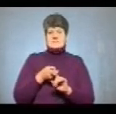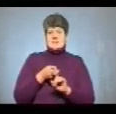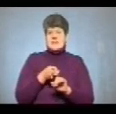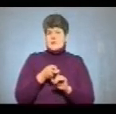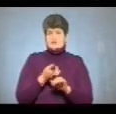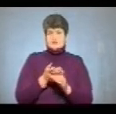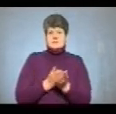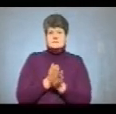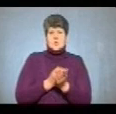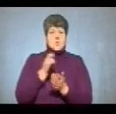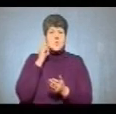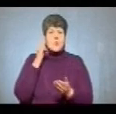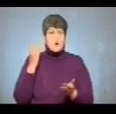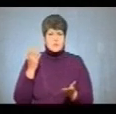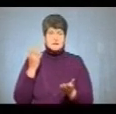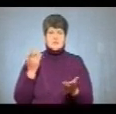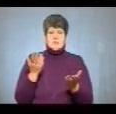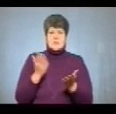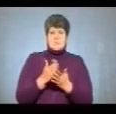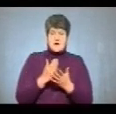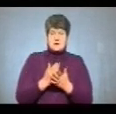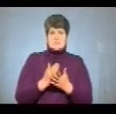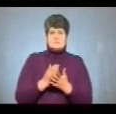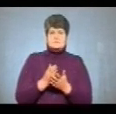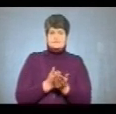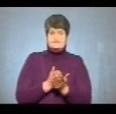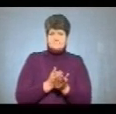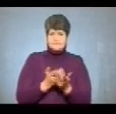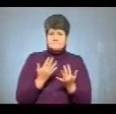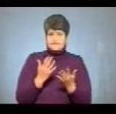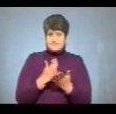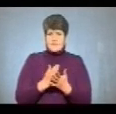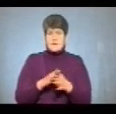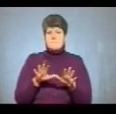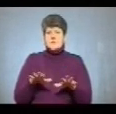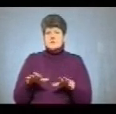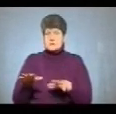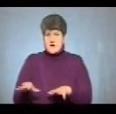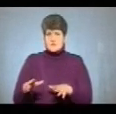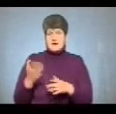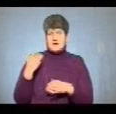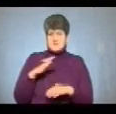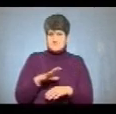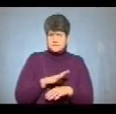вислуги років, який має військовозобов'язаний, посади, яку обіймав,